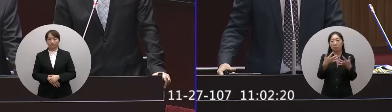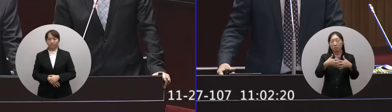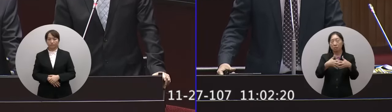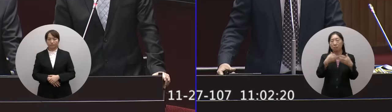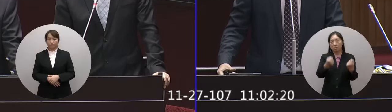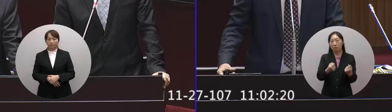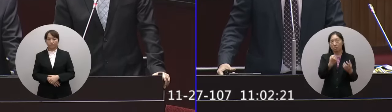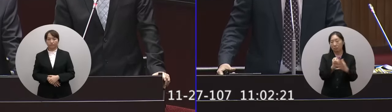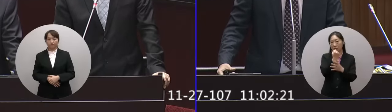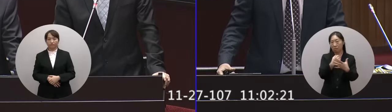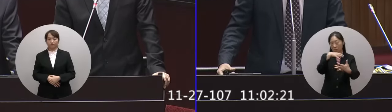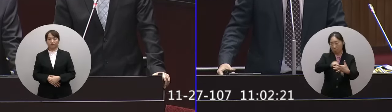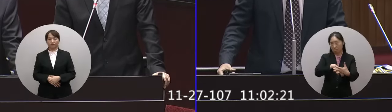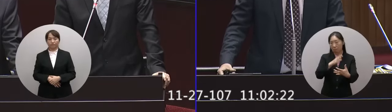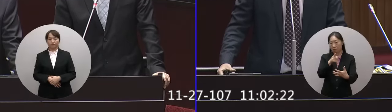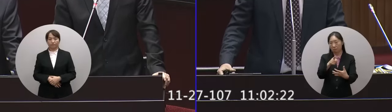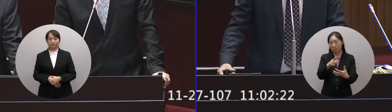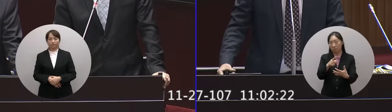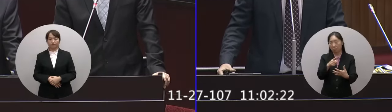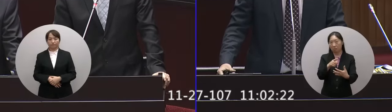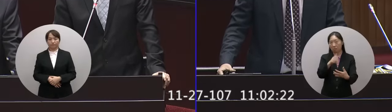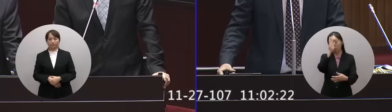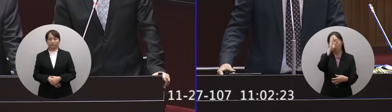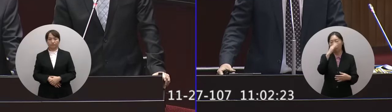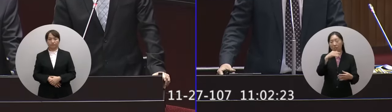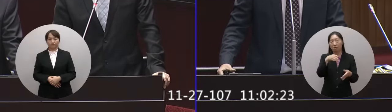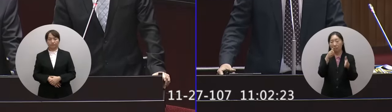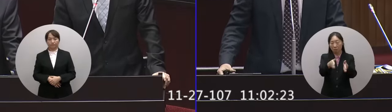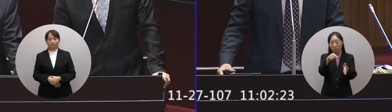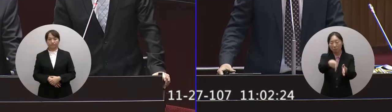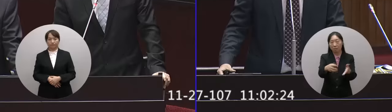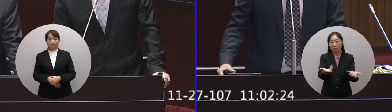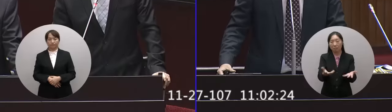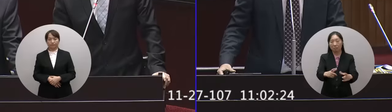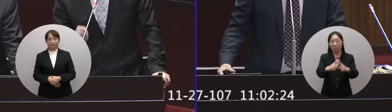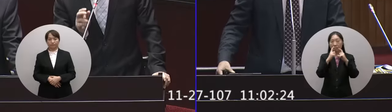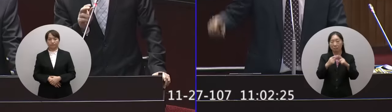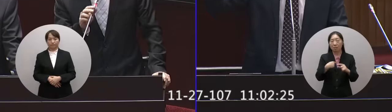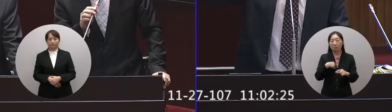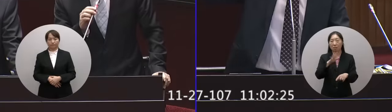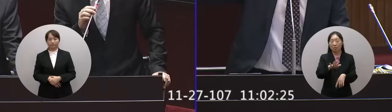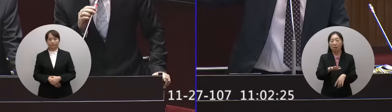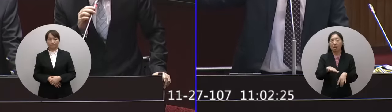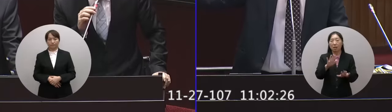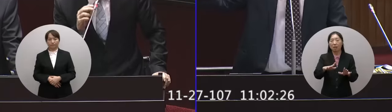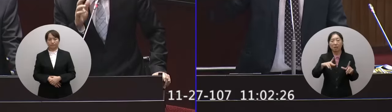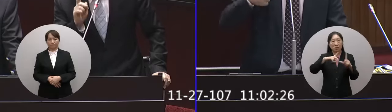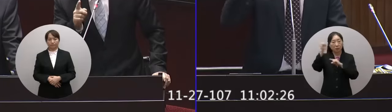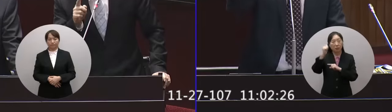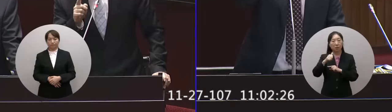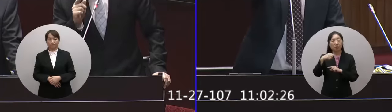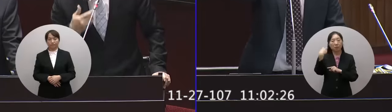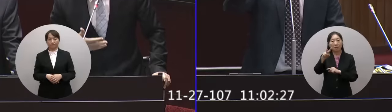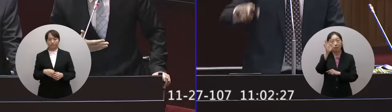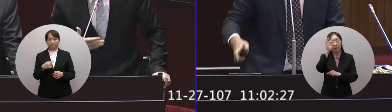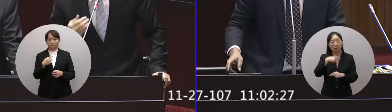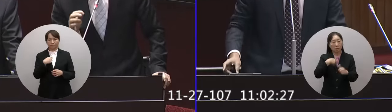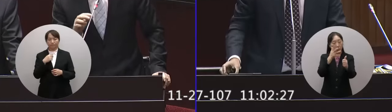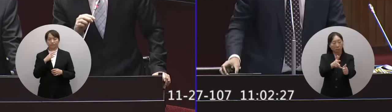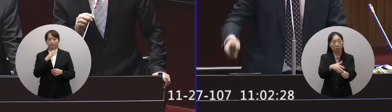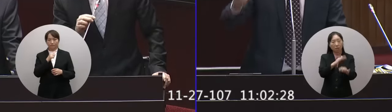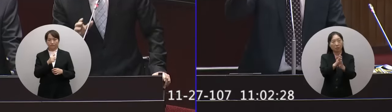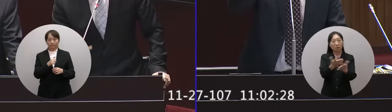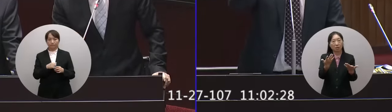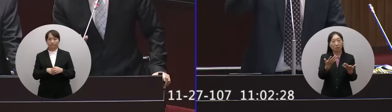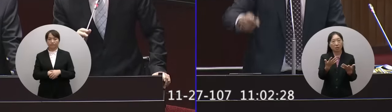風棒裡面請你針對問題回答部長我拜託你回去今天看一看我問的問題跟你講的答